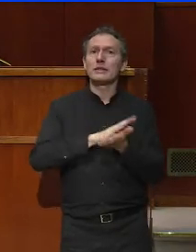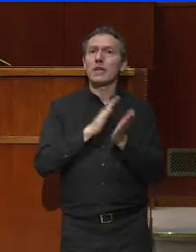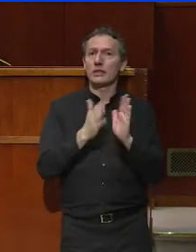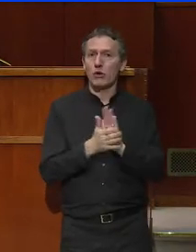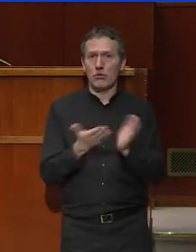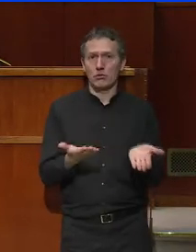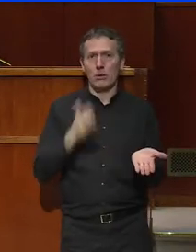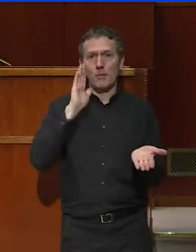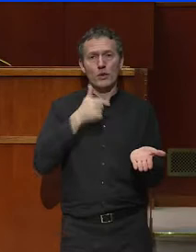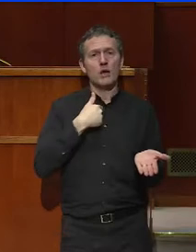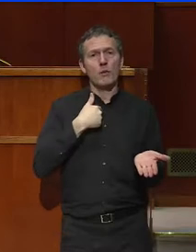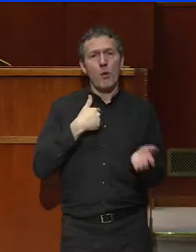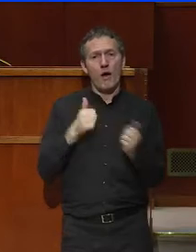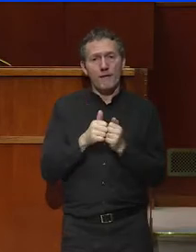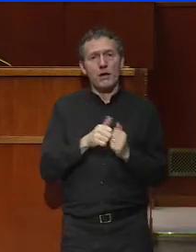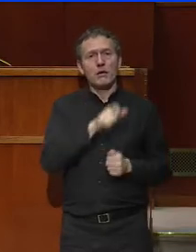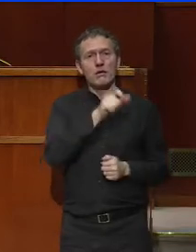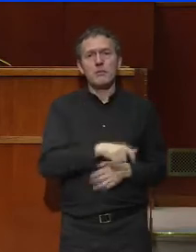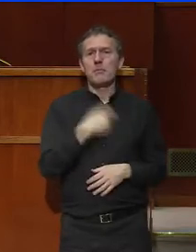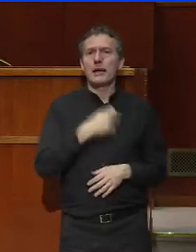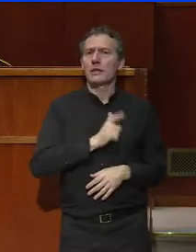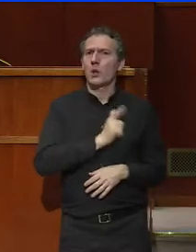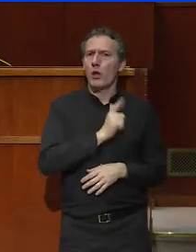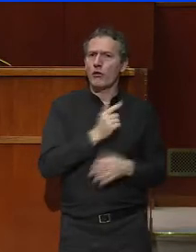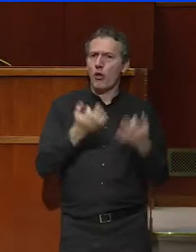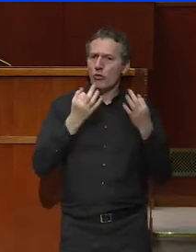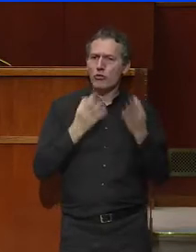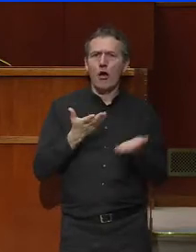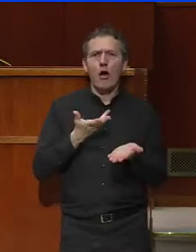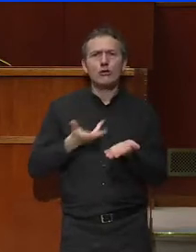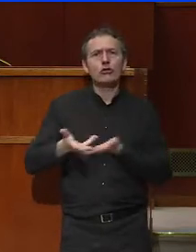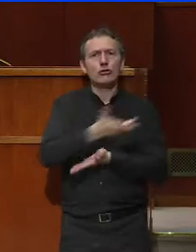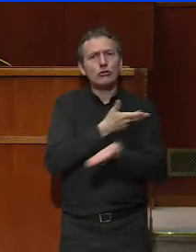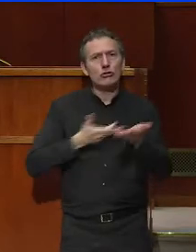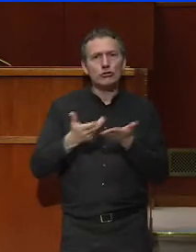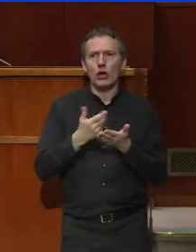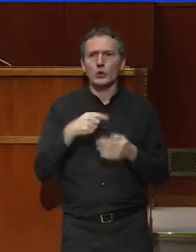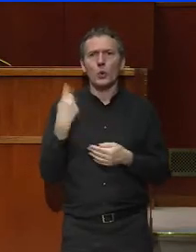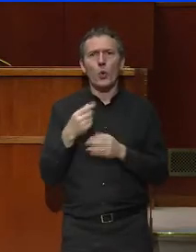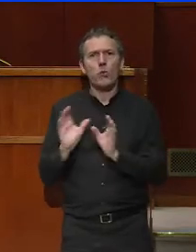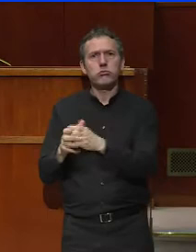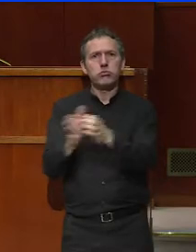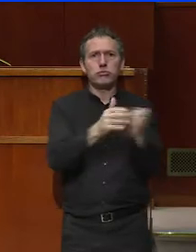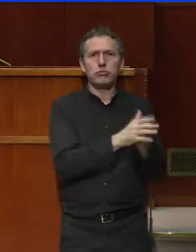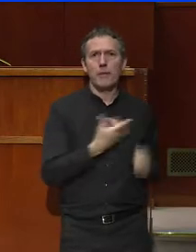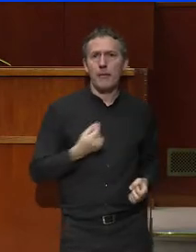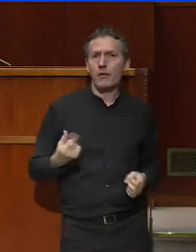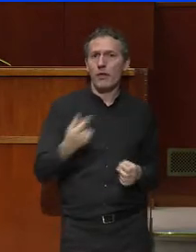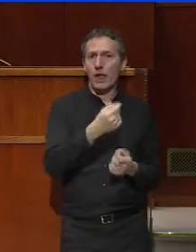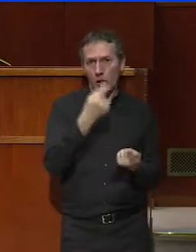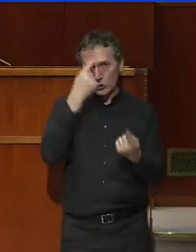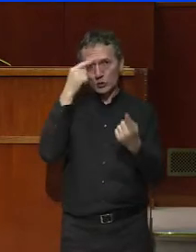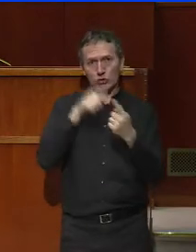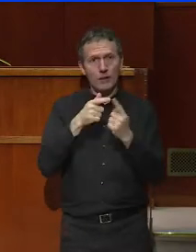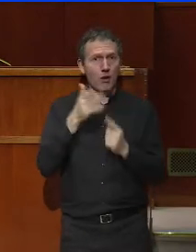C'est pourquoi avec le président de République, nous avons voulu prendre le temps de la concertation avec les parties prenantes sur les sujets qui structurent